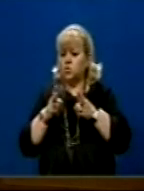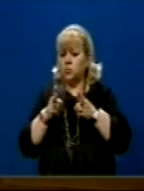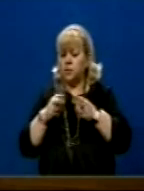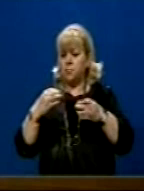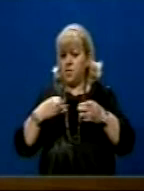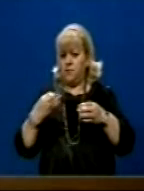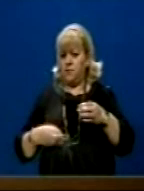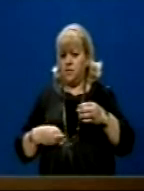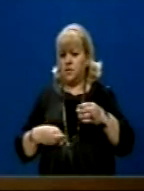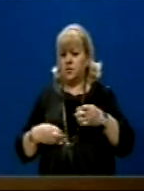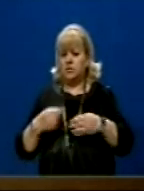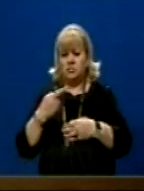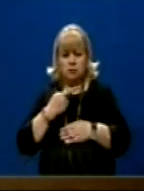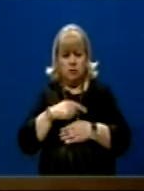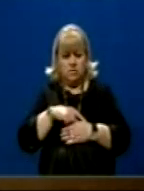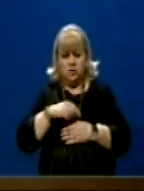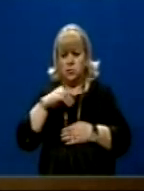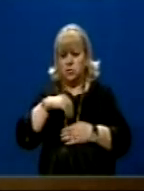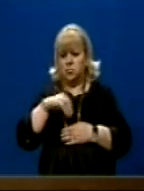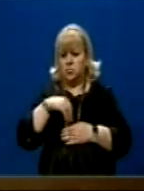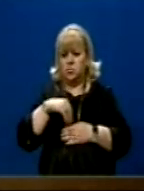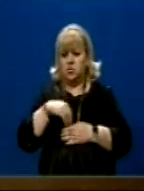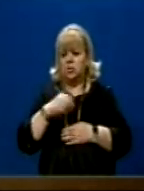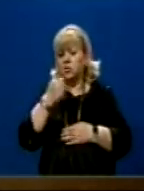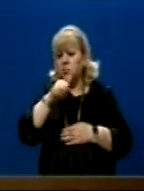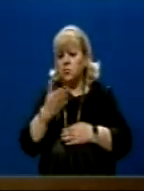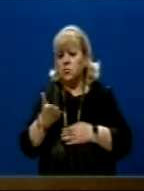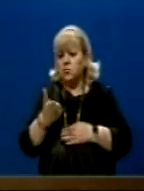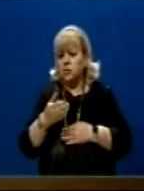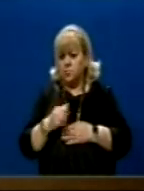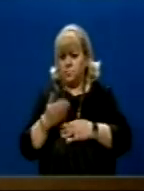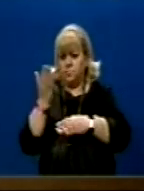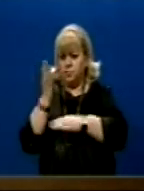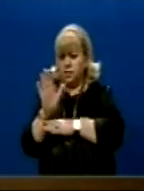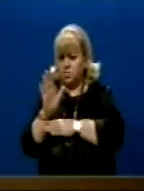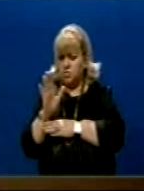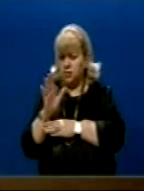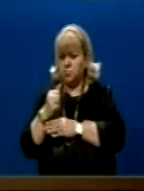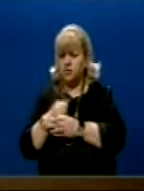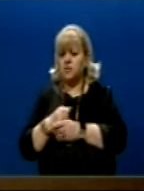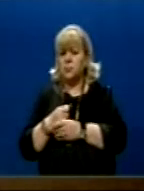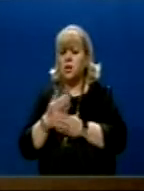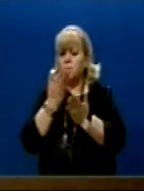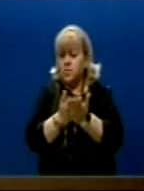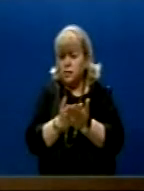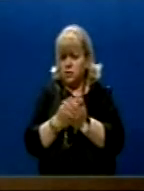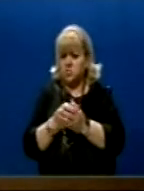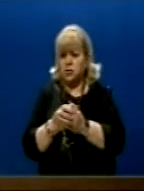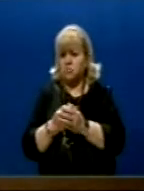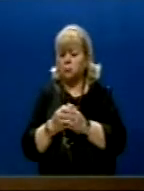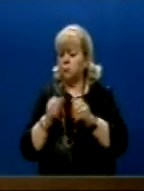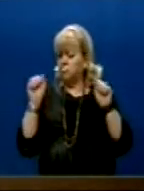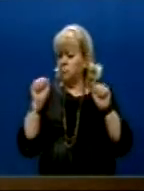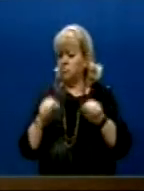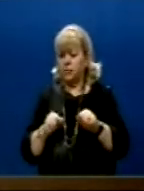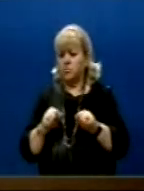Profesional lëndimet shpirtërore Para folësi Dhe para shtrusit Dhe kategorikisht